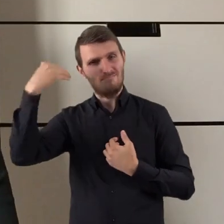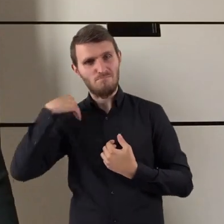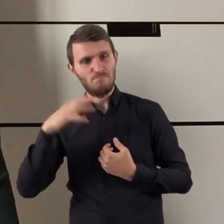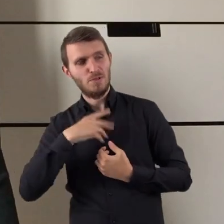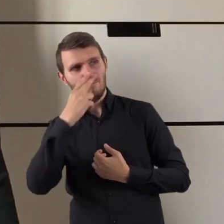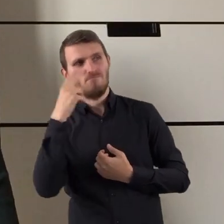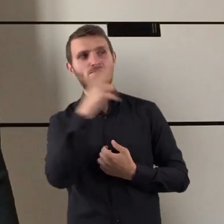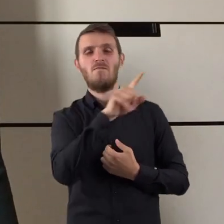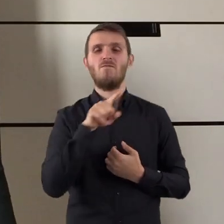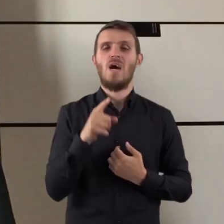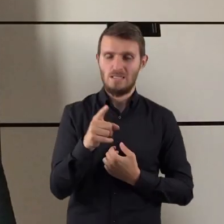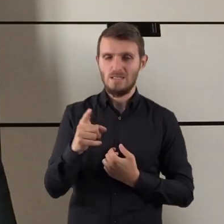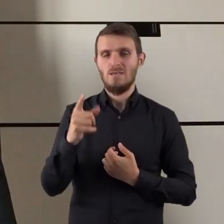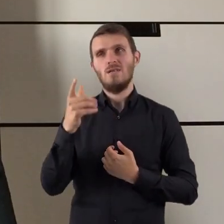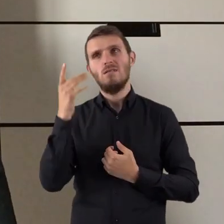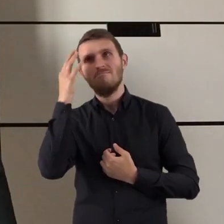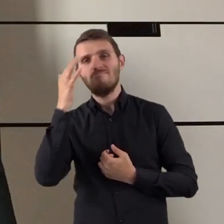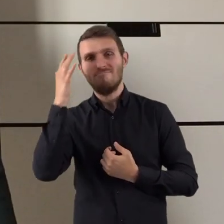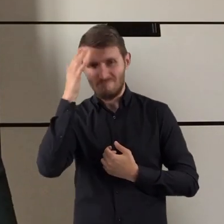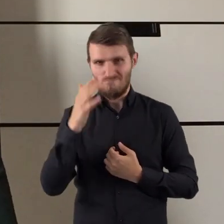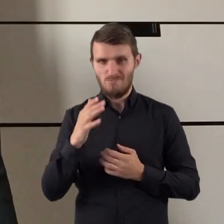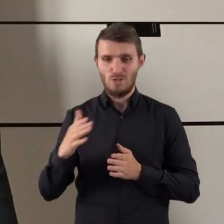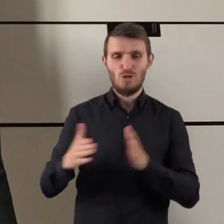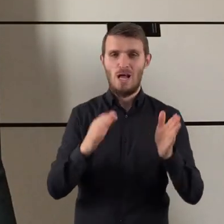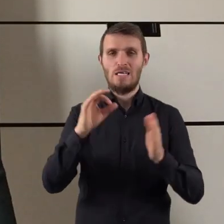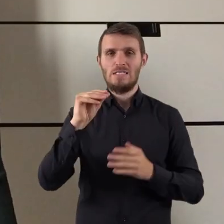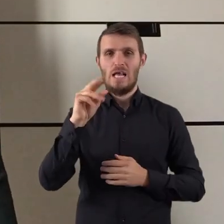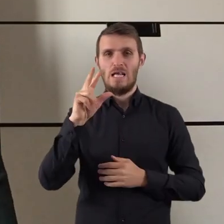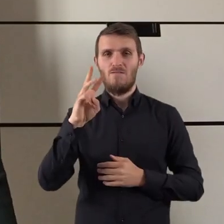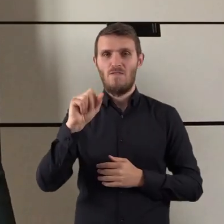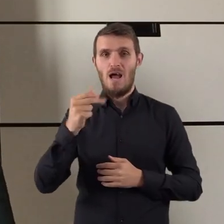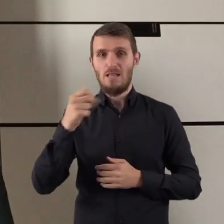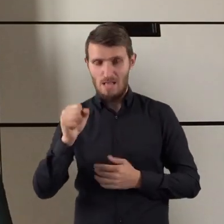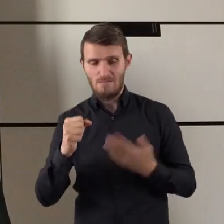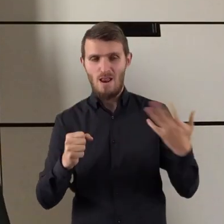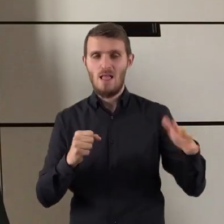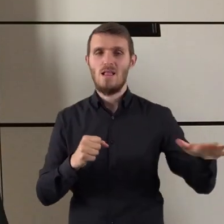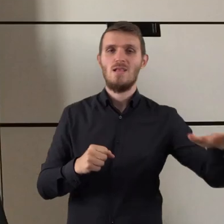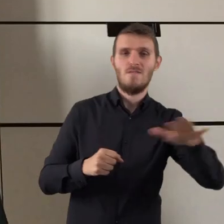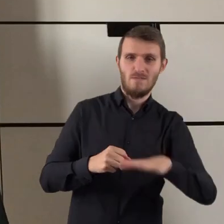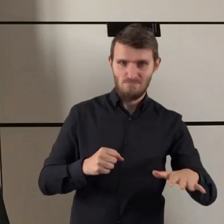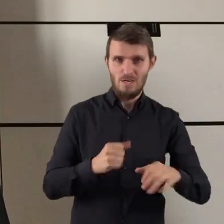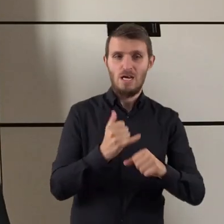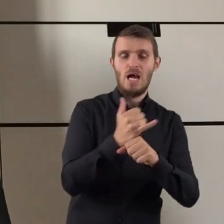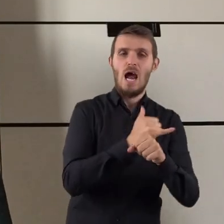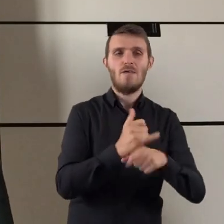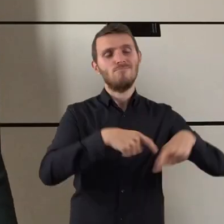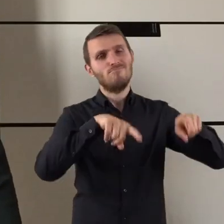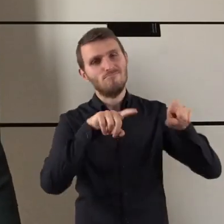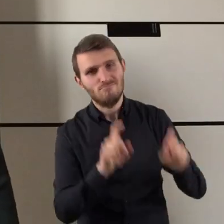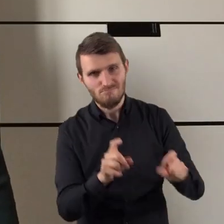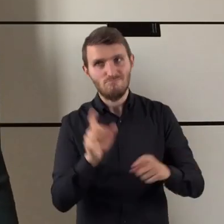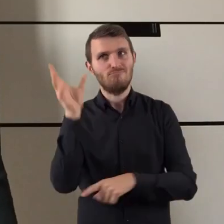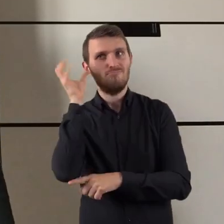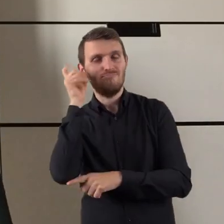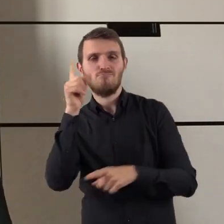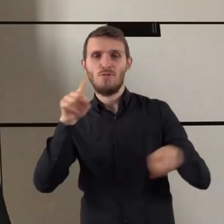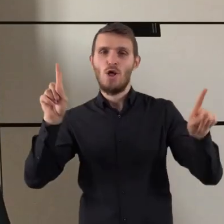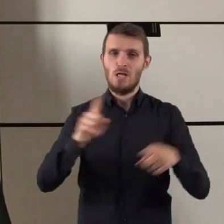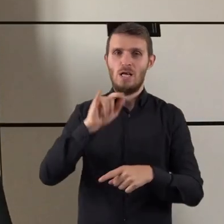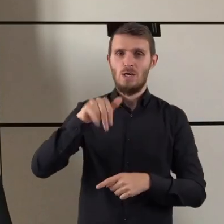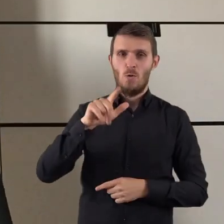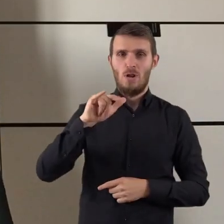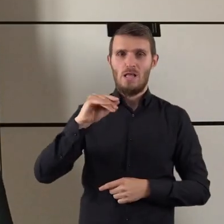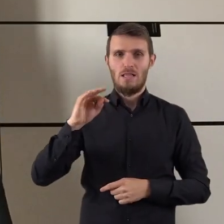zapatrzona była we Francję. To byli ludzie, którzy marzyli o kawiarenkach na lewym brzegu sekwany. Słuchali Juliet